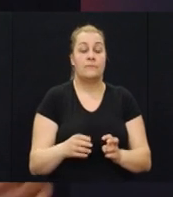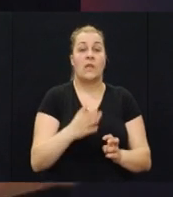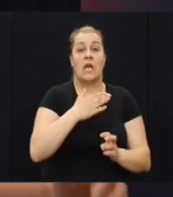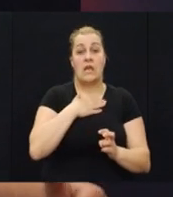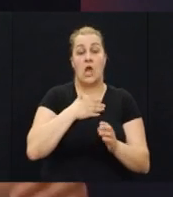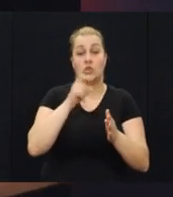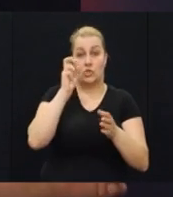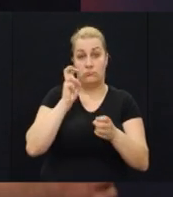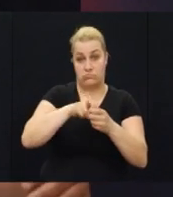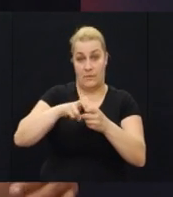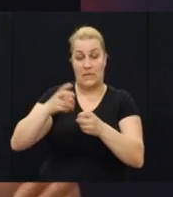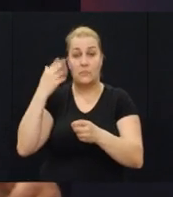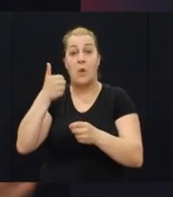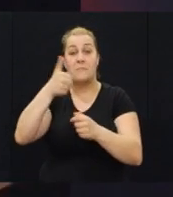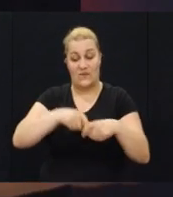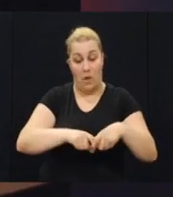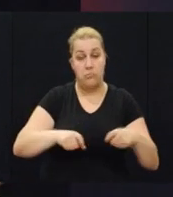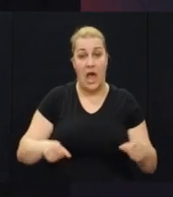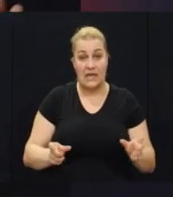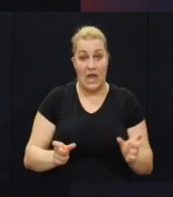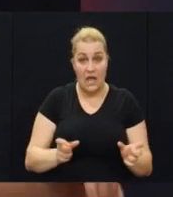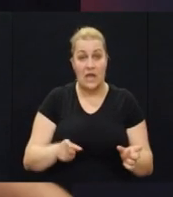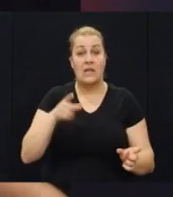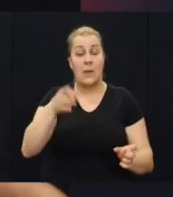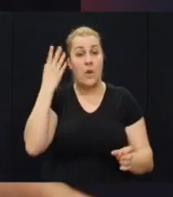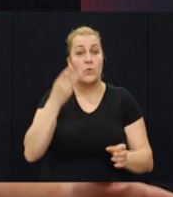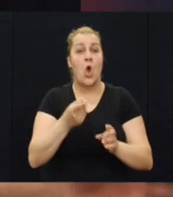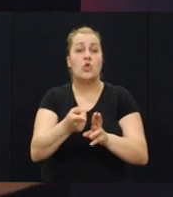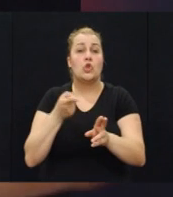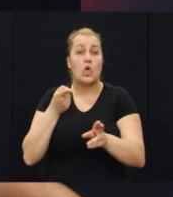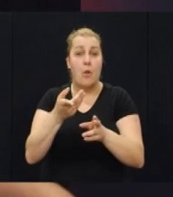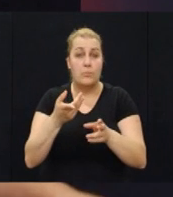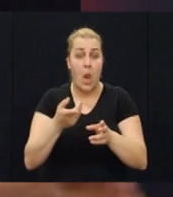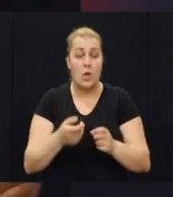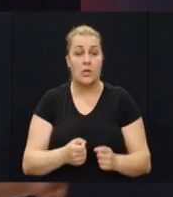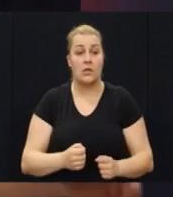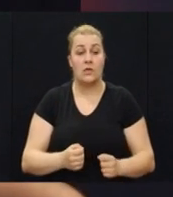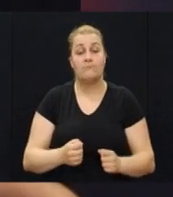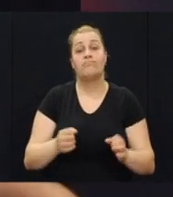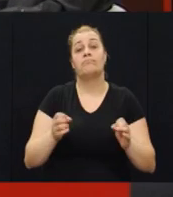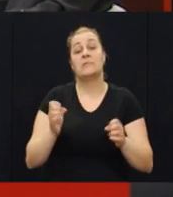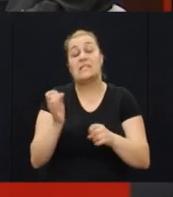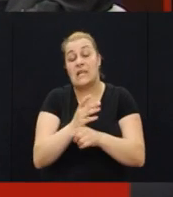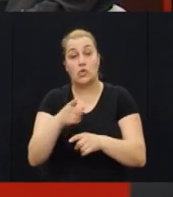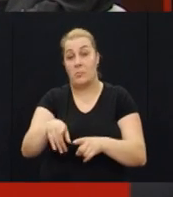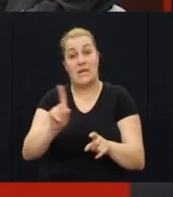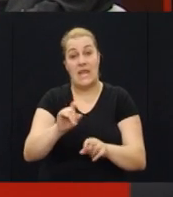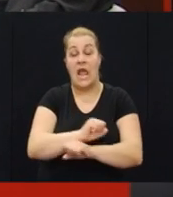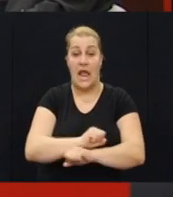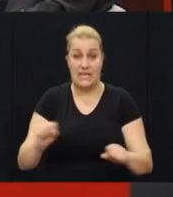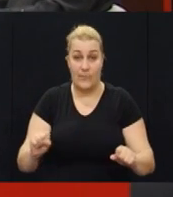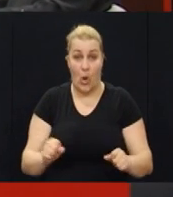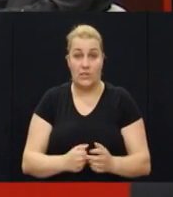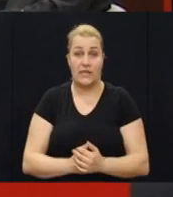Naši pripadnici došli do prve barikade, tad je tamo ispaljeni tromulon poznati koji srećom nije eksplodirao. srećom nije